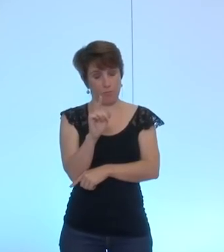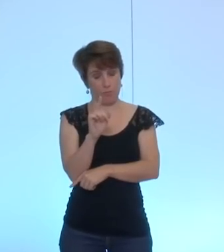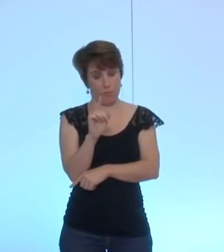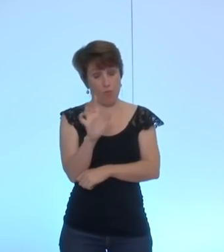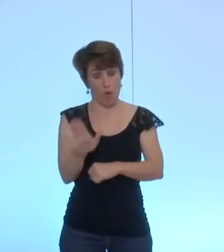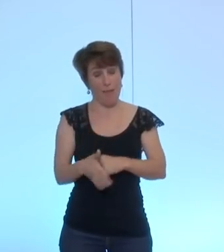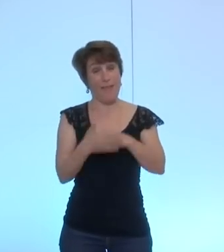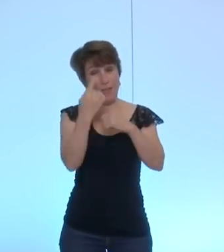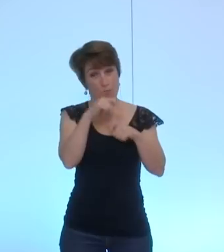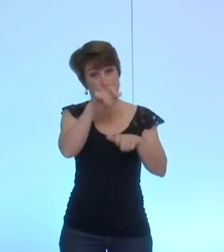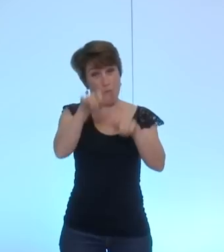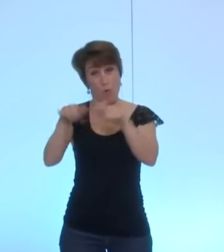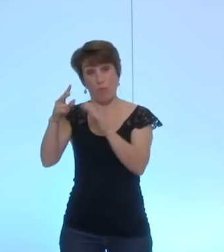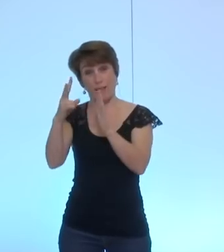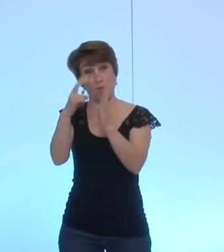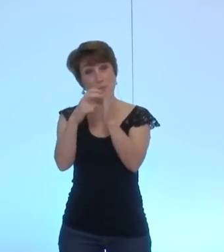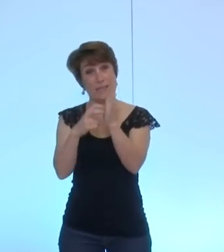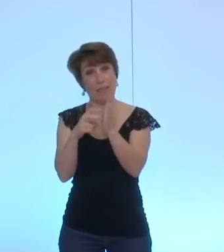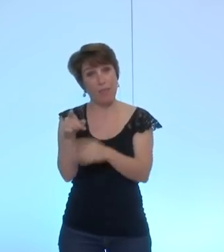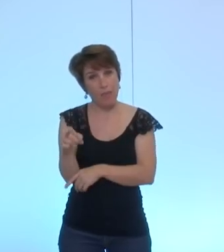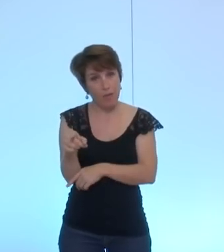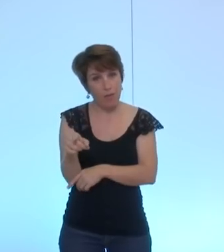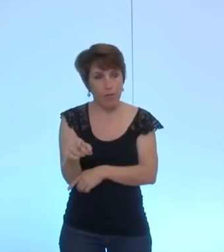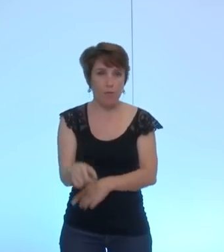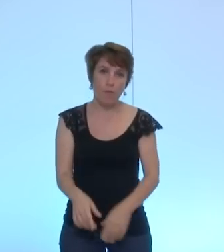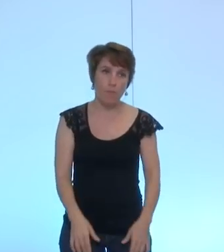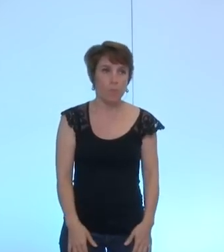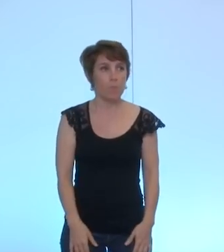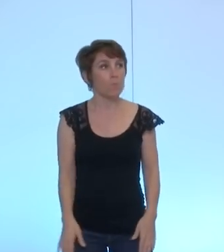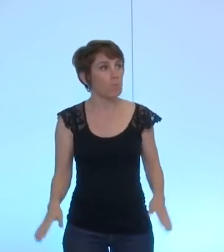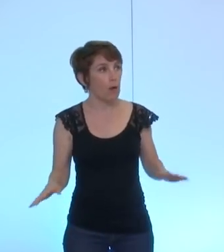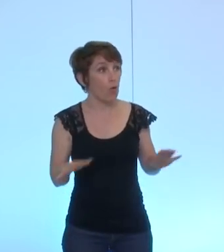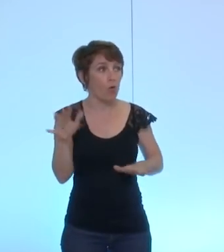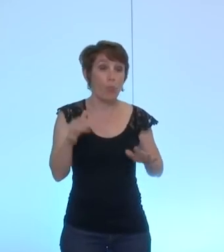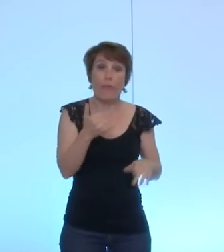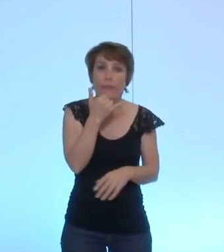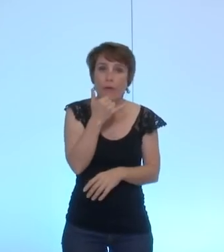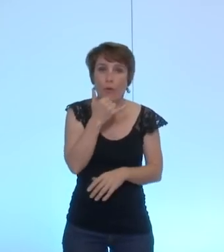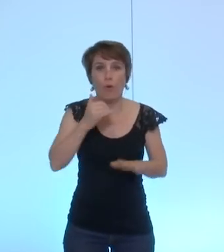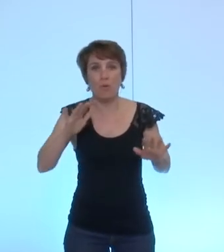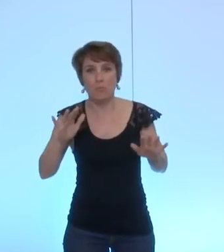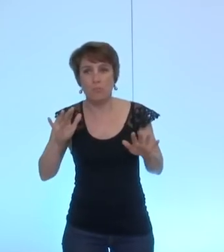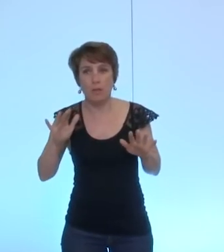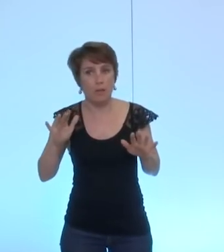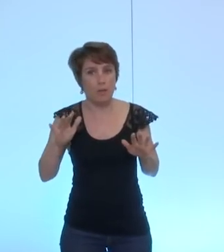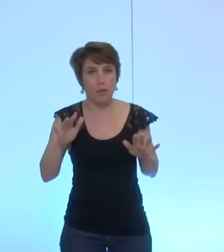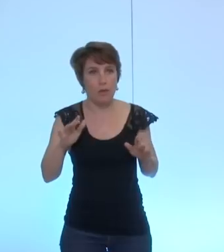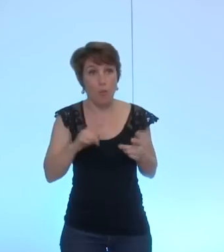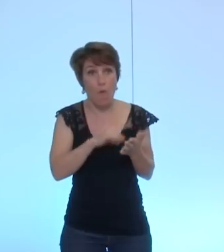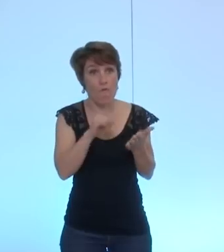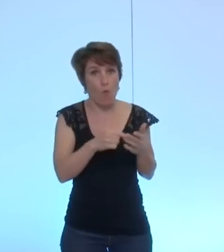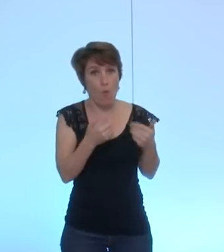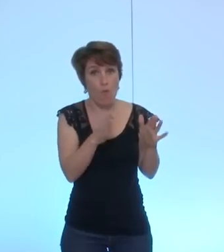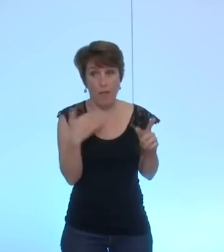pour les populations syriennes alors ça sauf s'il y a une erreur également il n'y pas de fonds ouvert